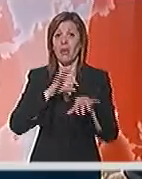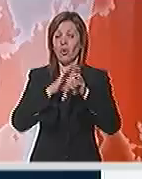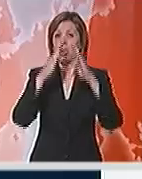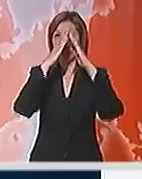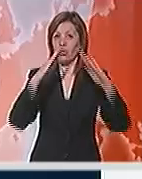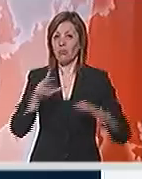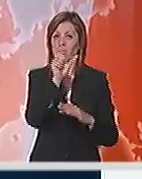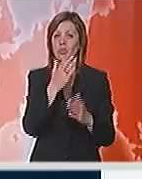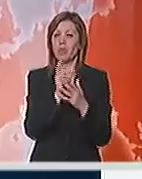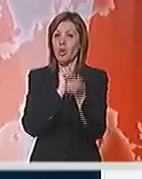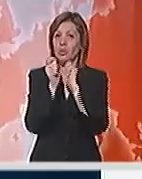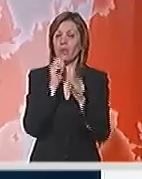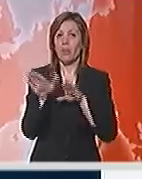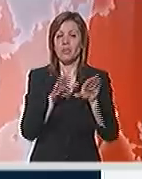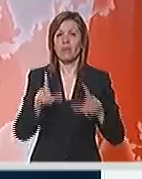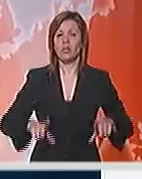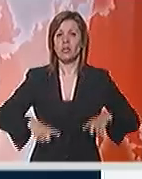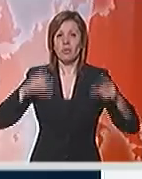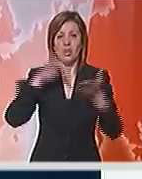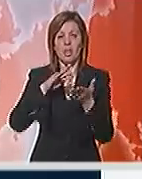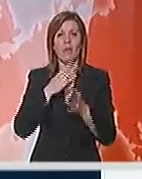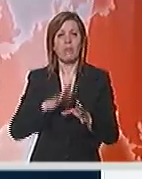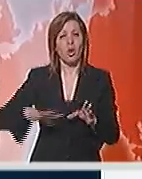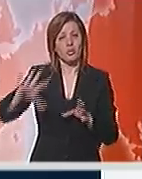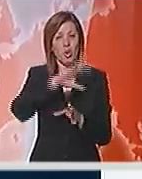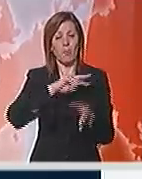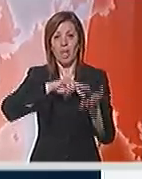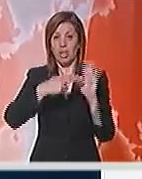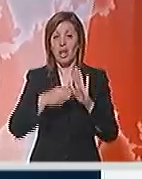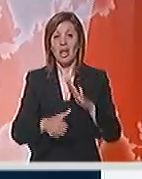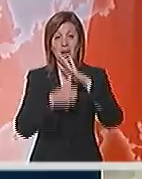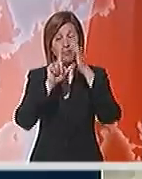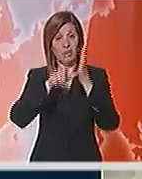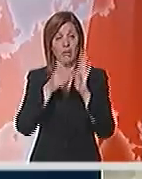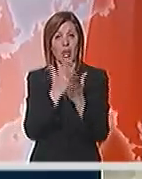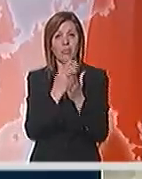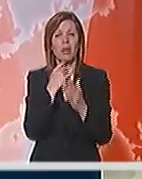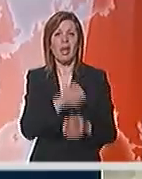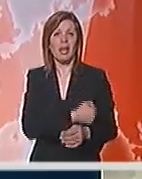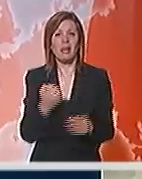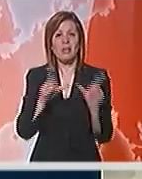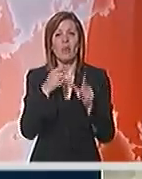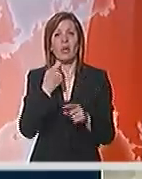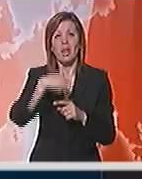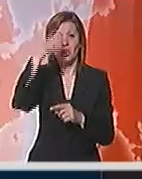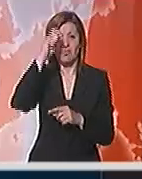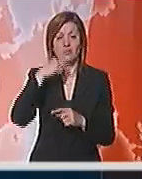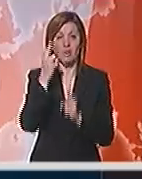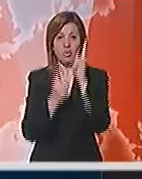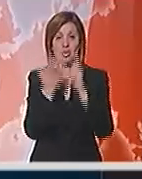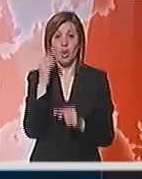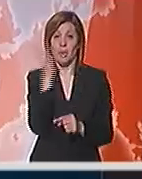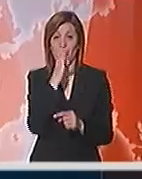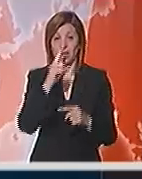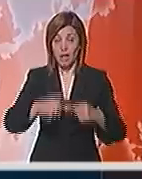domaći menadžeri razgovarali sa ministrom životne sredine i prostornog planiranja. Glavna tema razgovora bila je kriza u građevinskoj industriji. Od